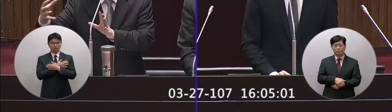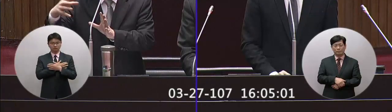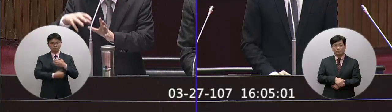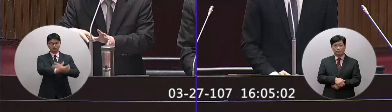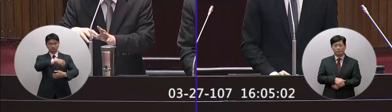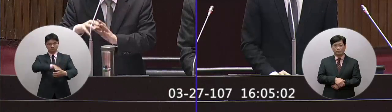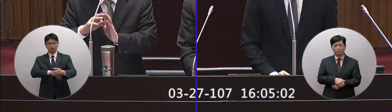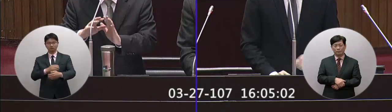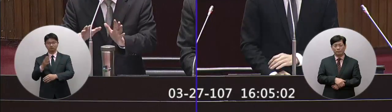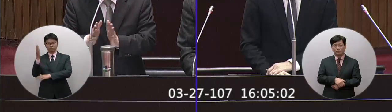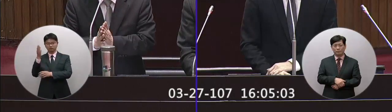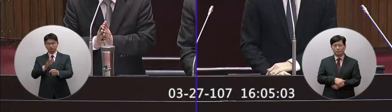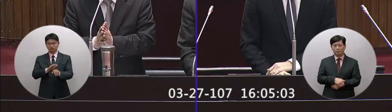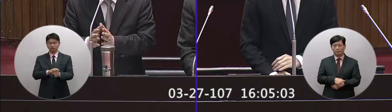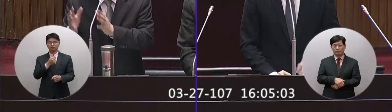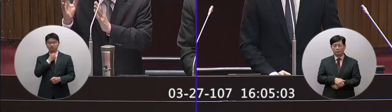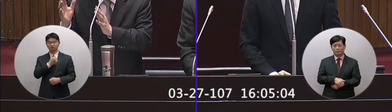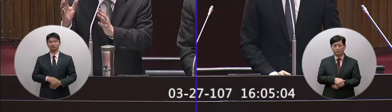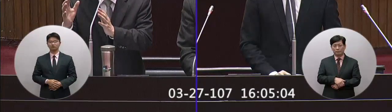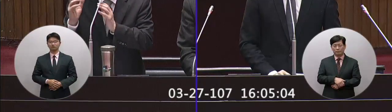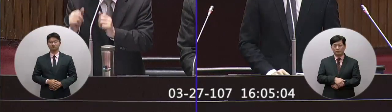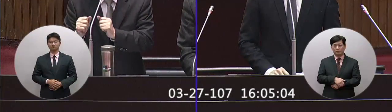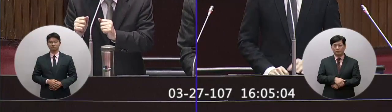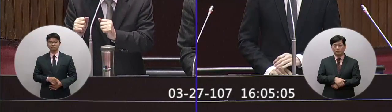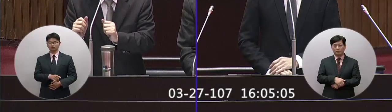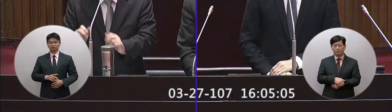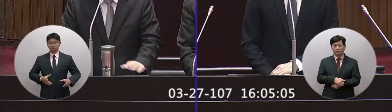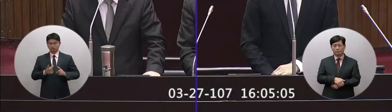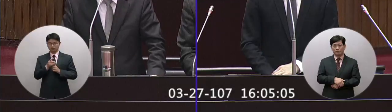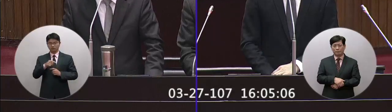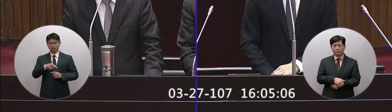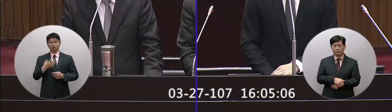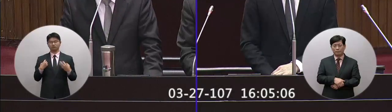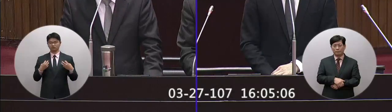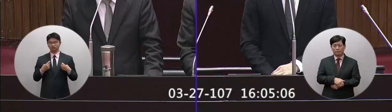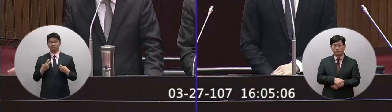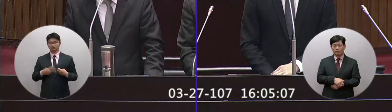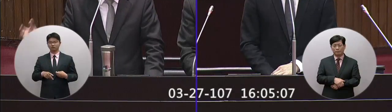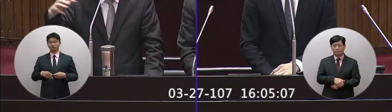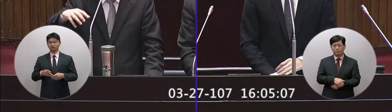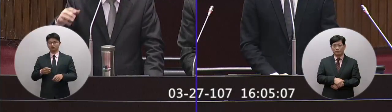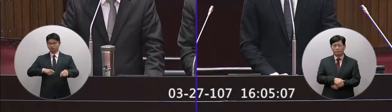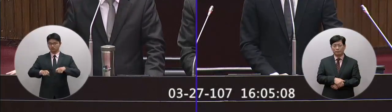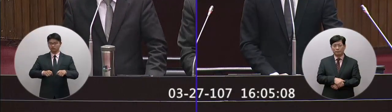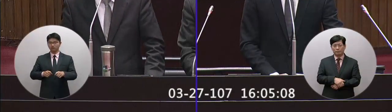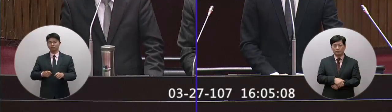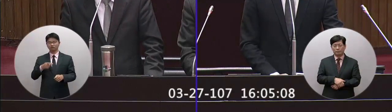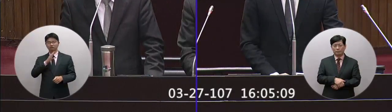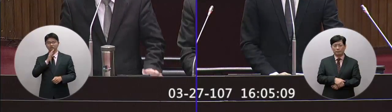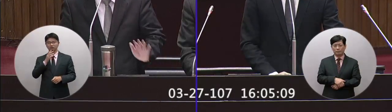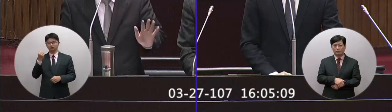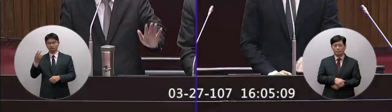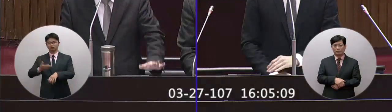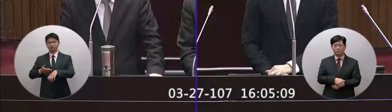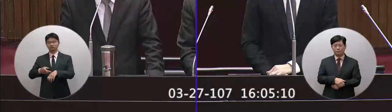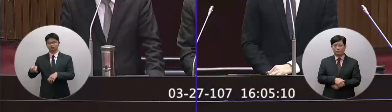系跟他們入了公共法的體系精神保持住的做法的是新加進來